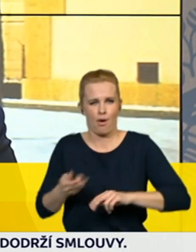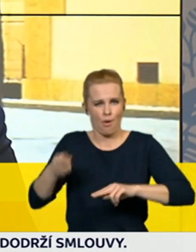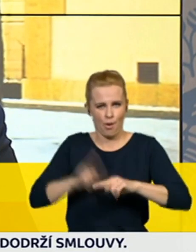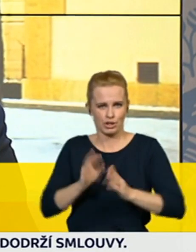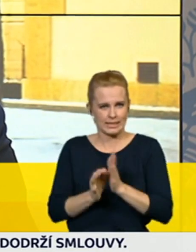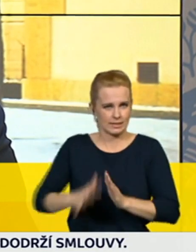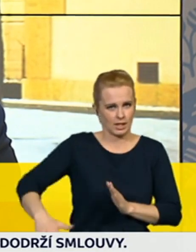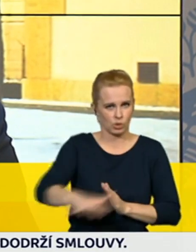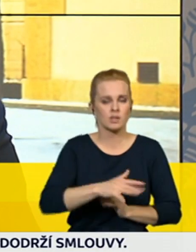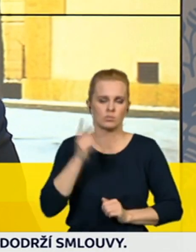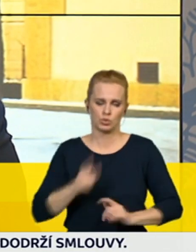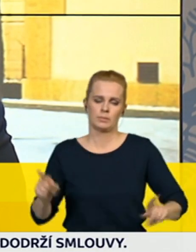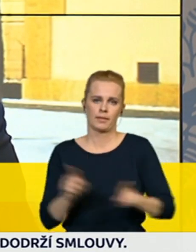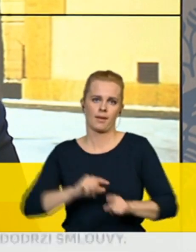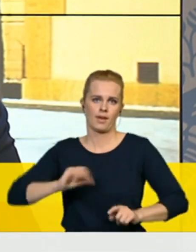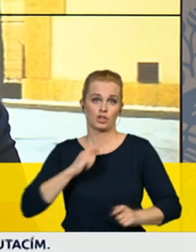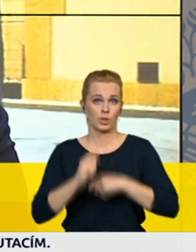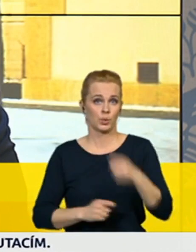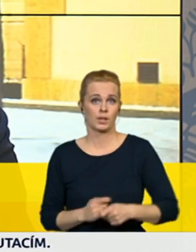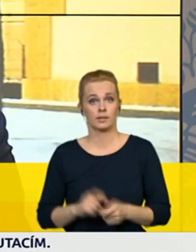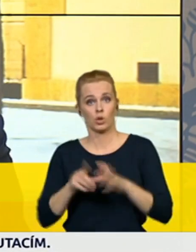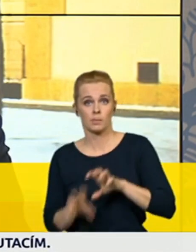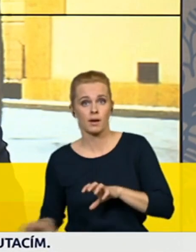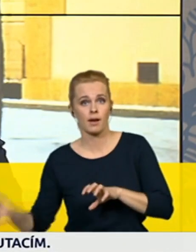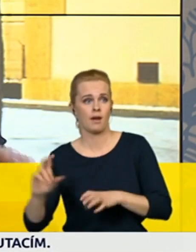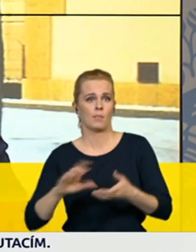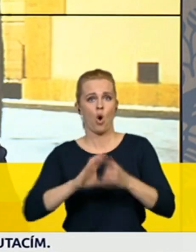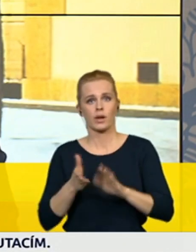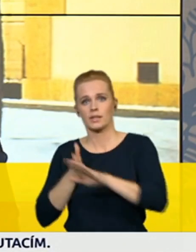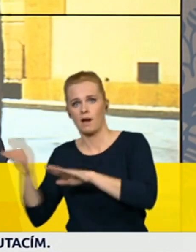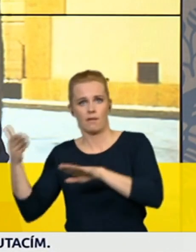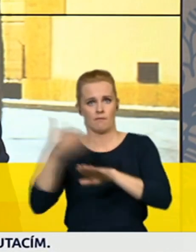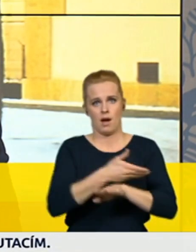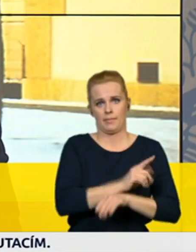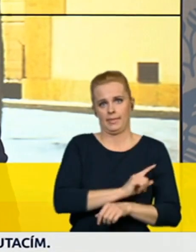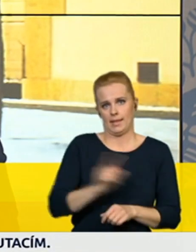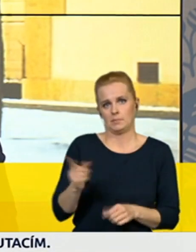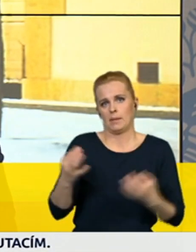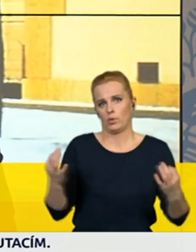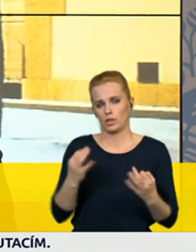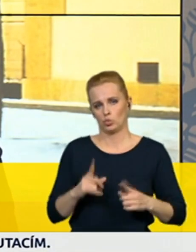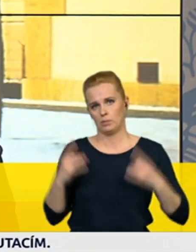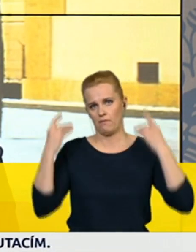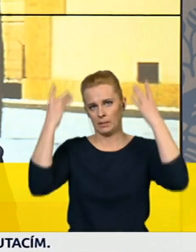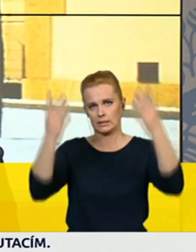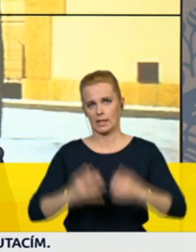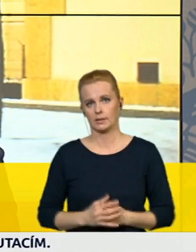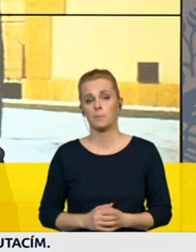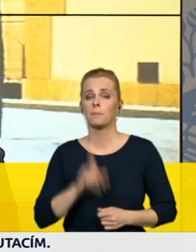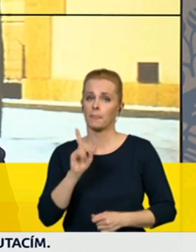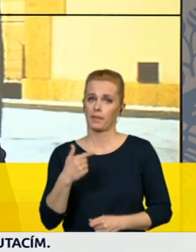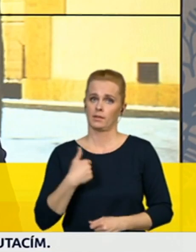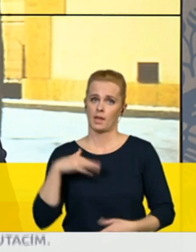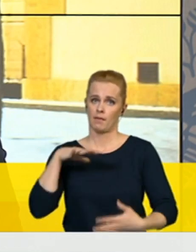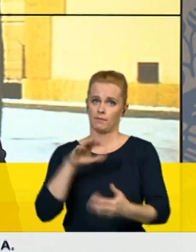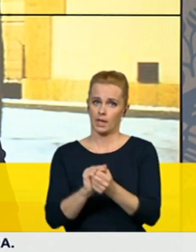přistoupit například regulovat pohyb v rámci krajů či okresů či nějaké geograficky stanovené vzdálenosti. Ale my věříme, že